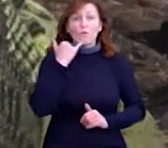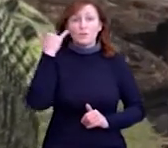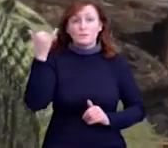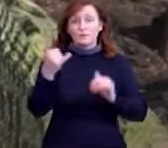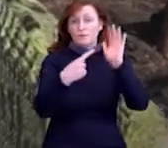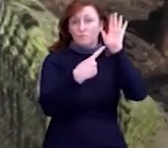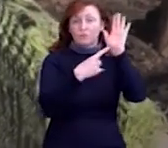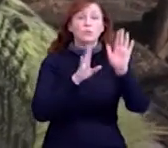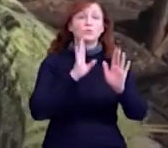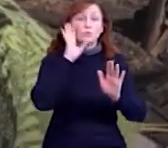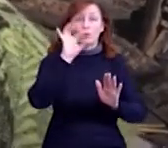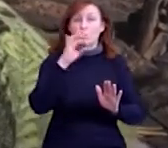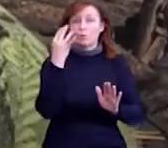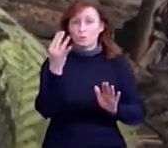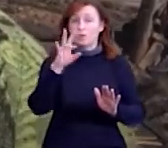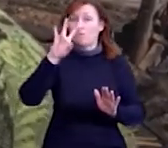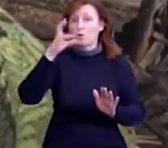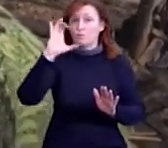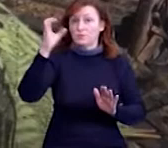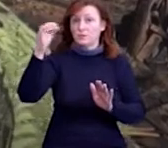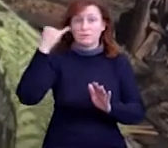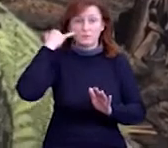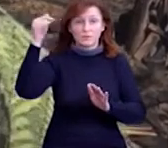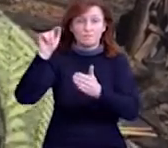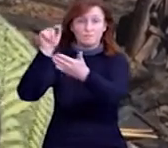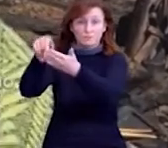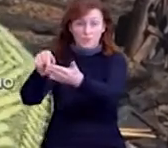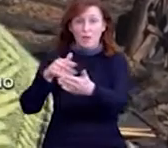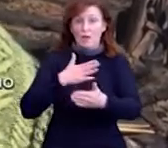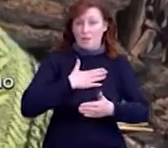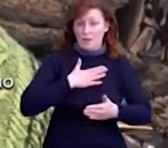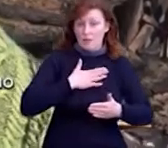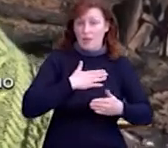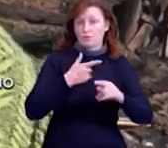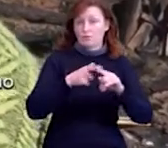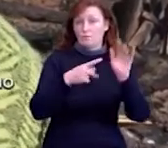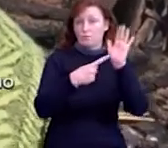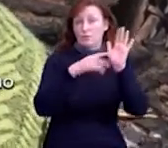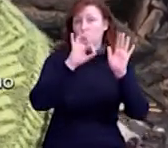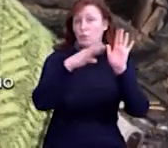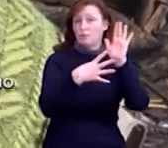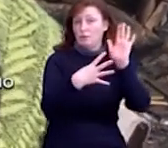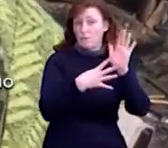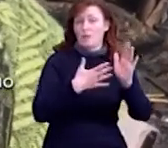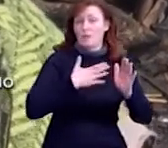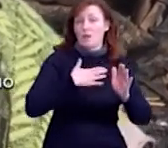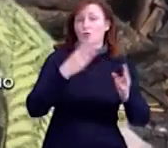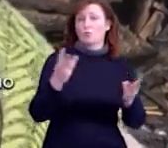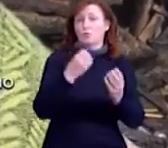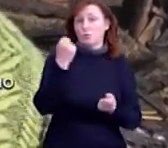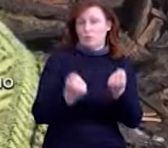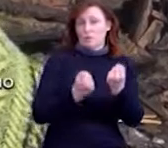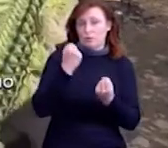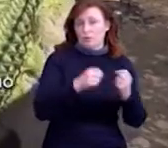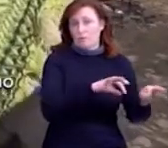6.04, на Новгород-Сєверськ. На нашу пожежною позвонив у 6.09. Наша пожежна приїхала у 6.30